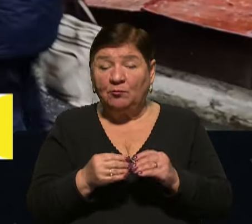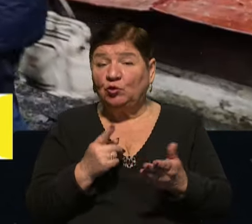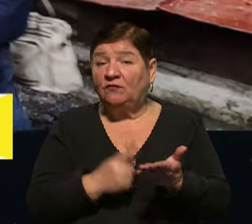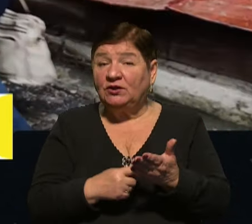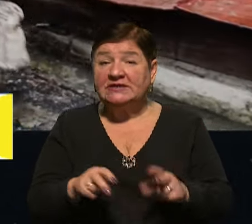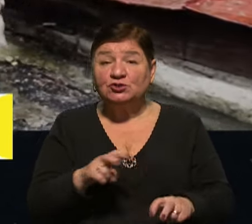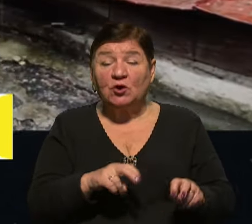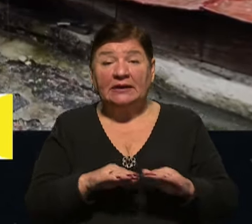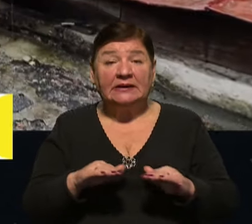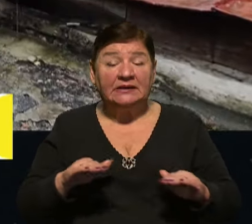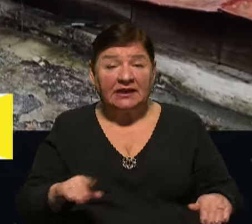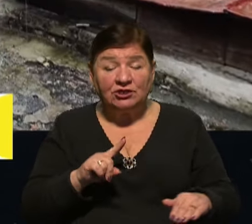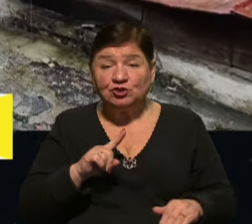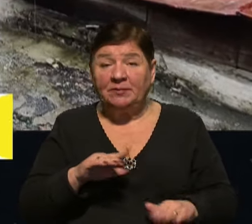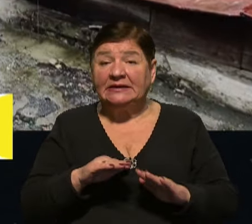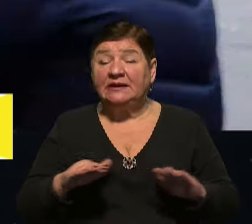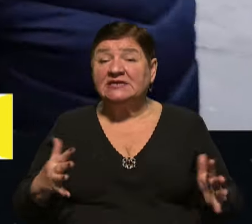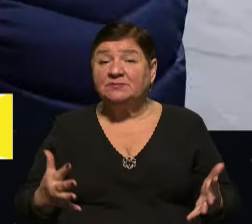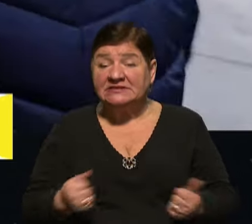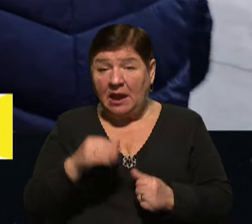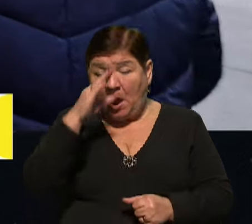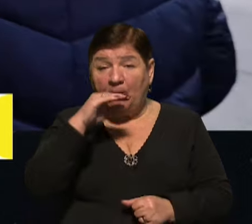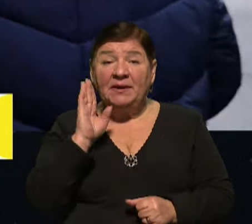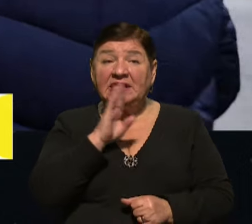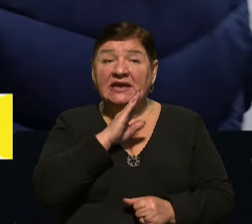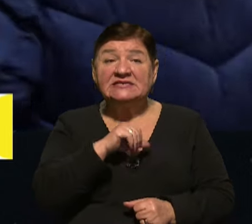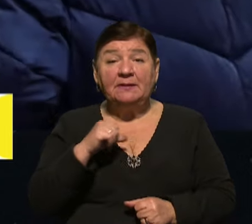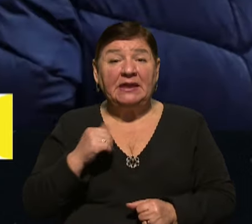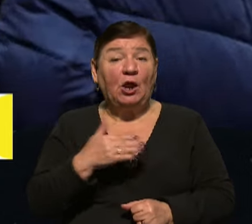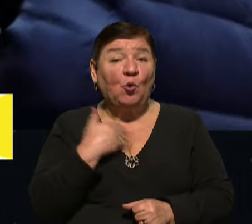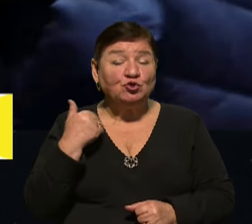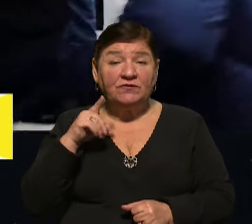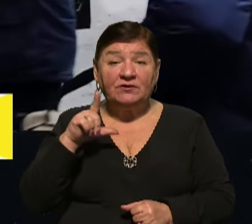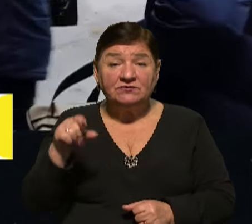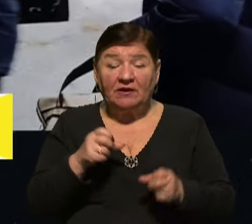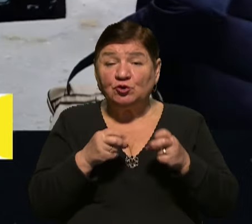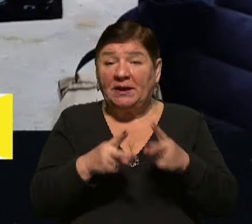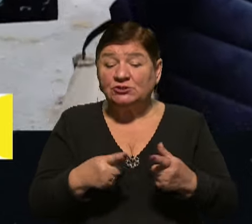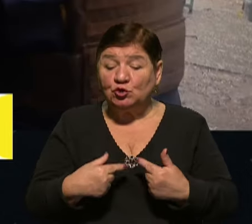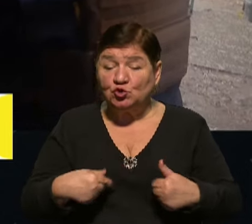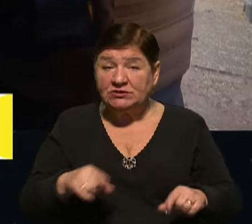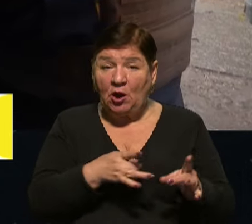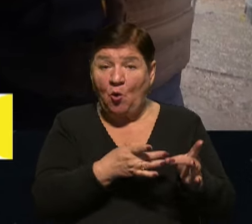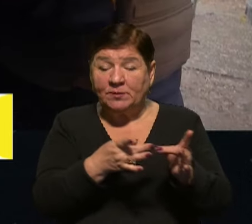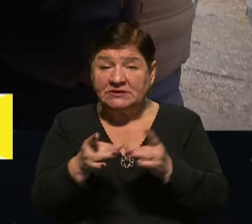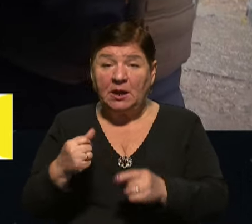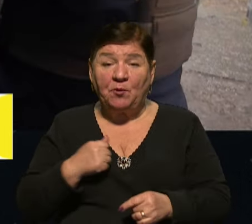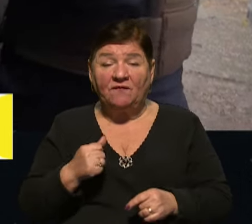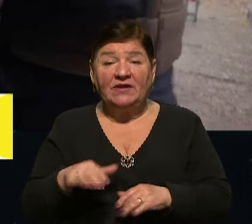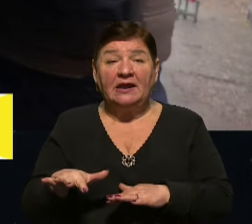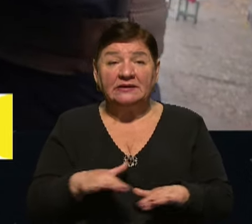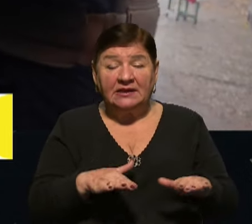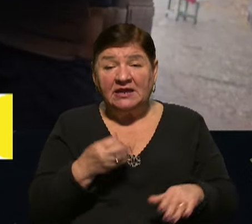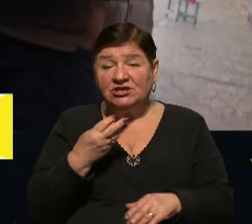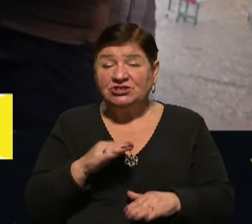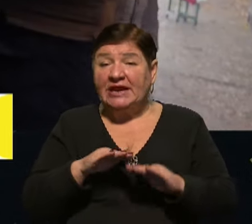шукати дітей для того, щоб їх спасти, тому що батьки самі не хочуть виїжджати з небезпечної зони обстрілів і бойових дій, і ще